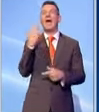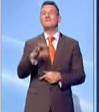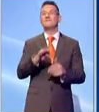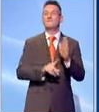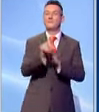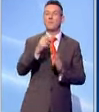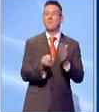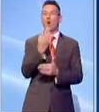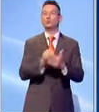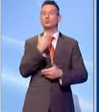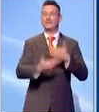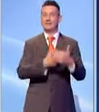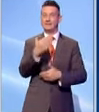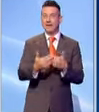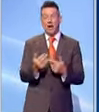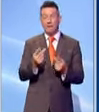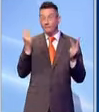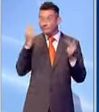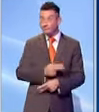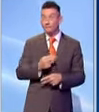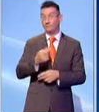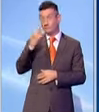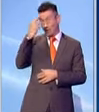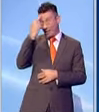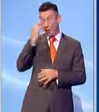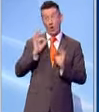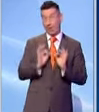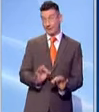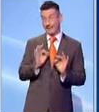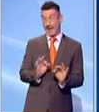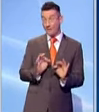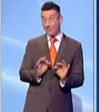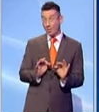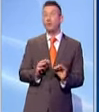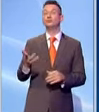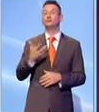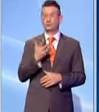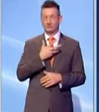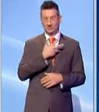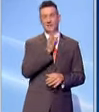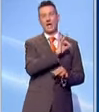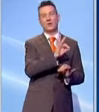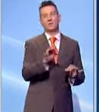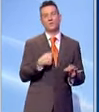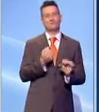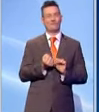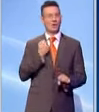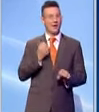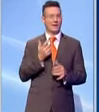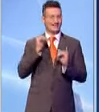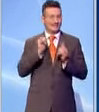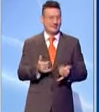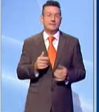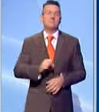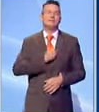e produttività. Perché è innegabile ricordare che vi sono stati anche degli opportunismi. Mi spiace che i